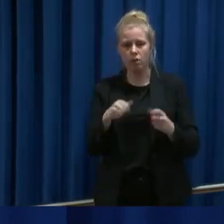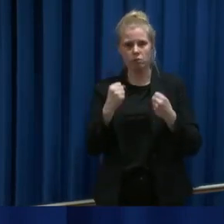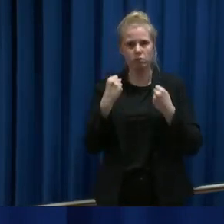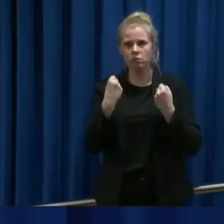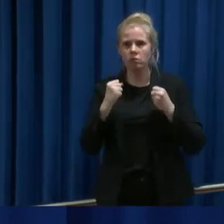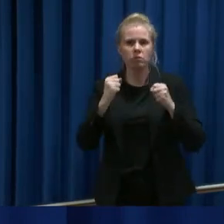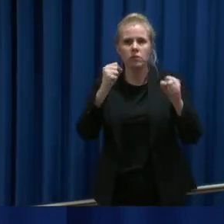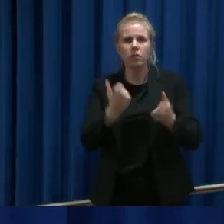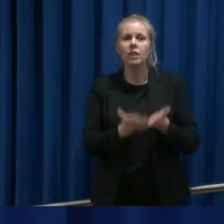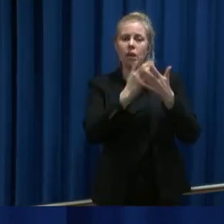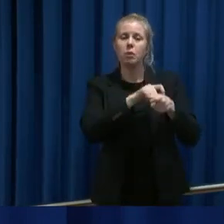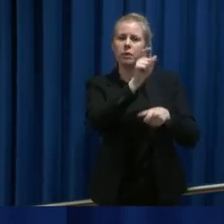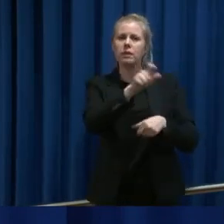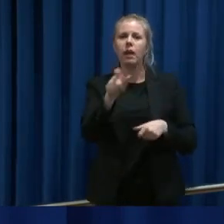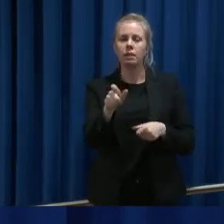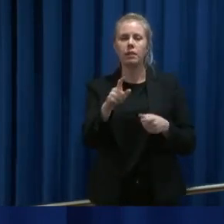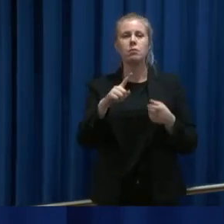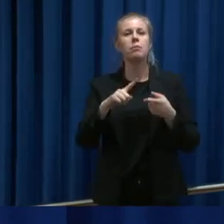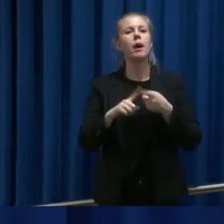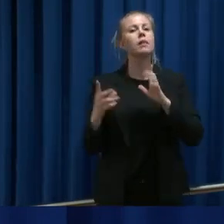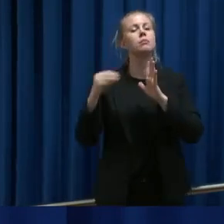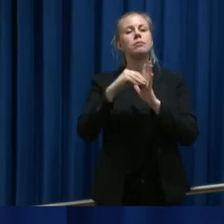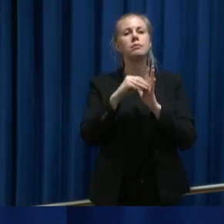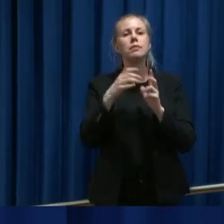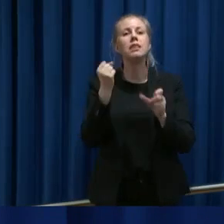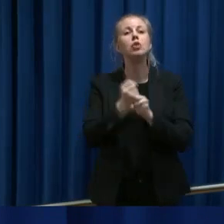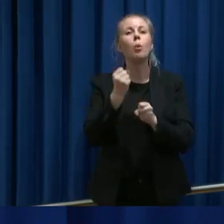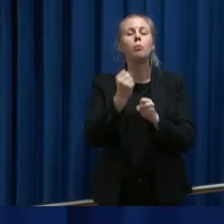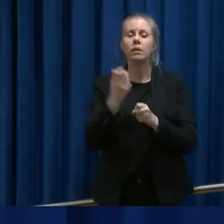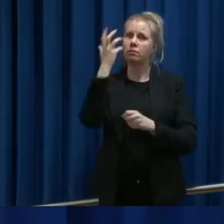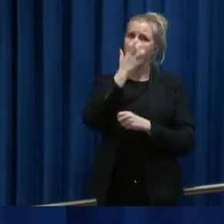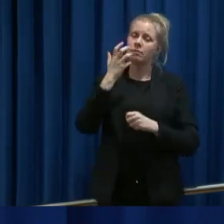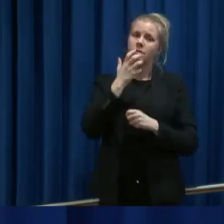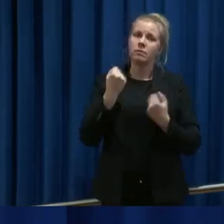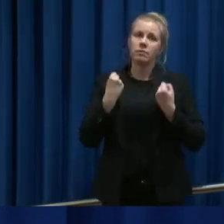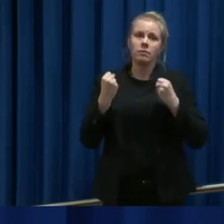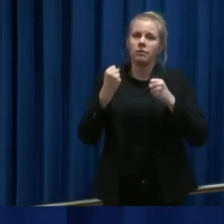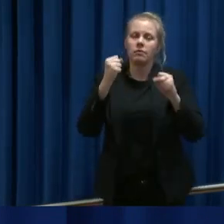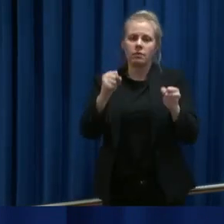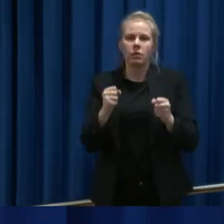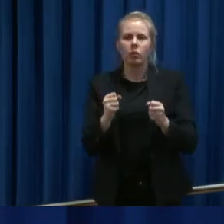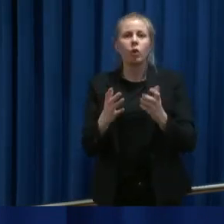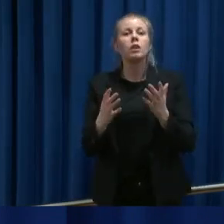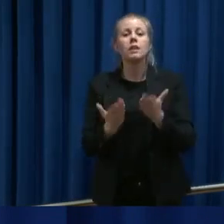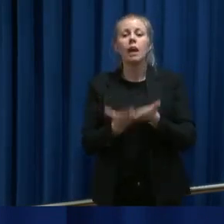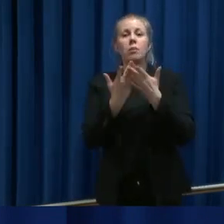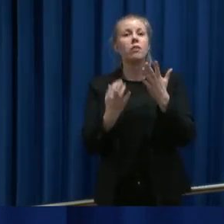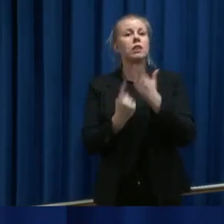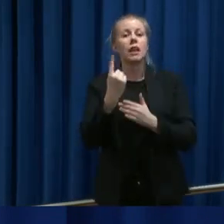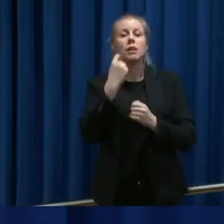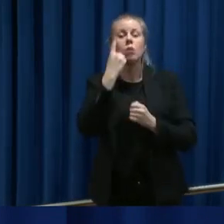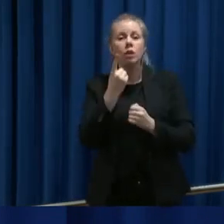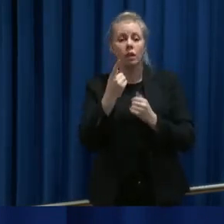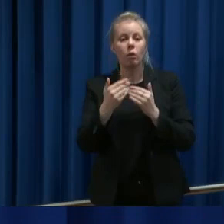dag men ikke minst så jobber de nå på Spreng for å planlegge det som kommer i morgen og dagene